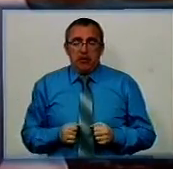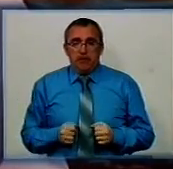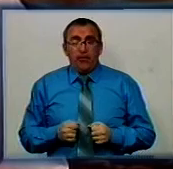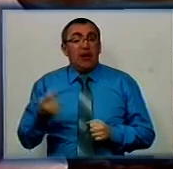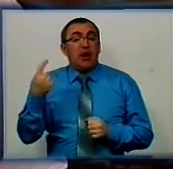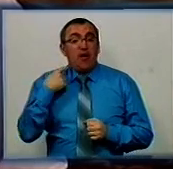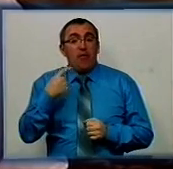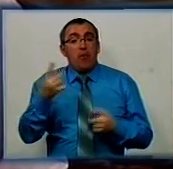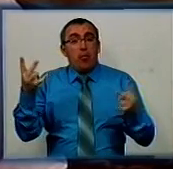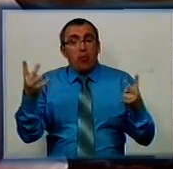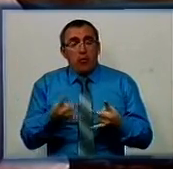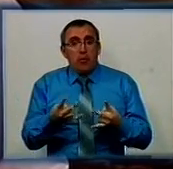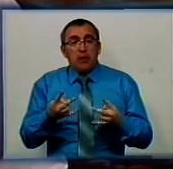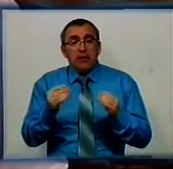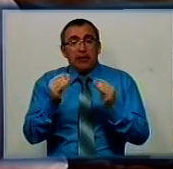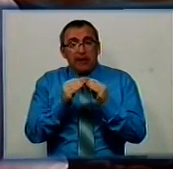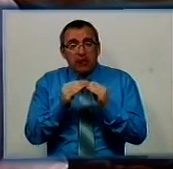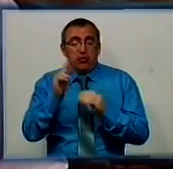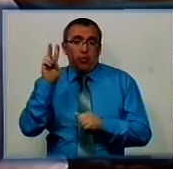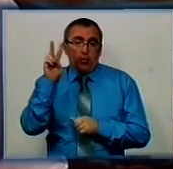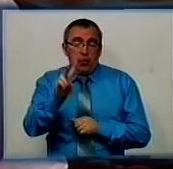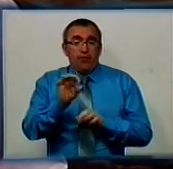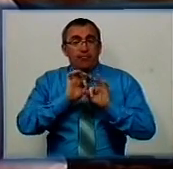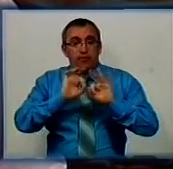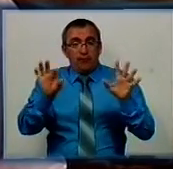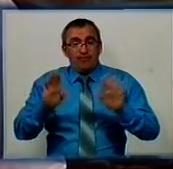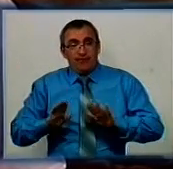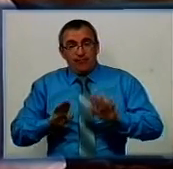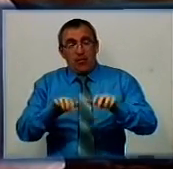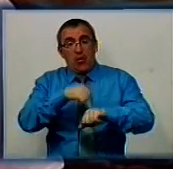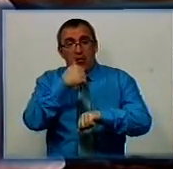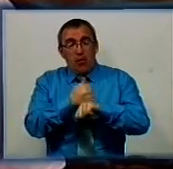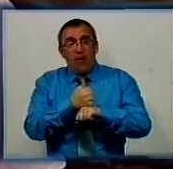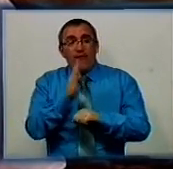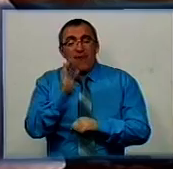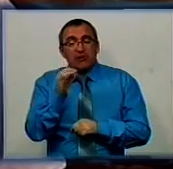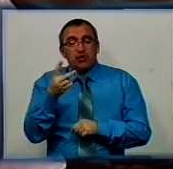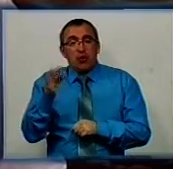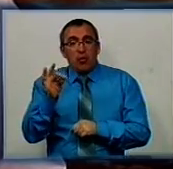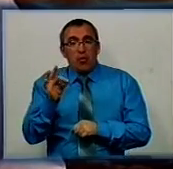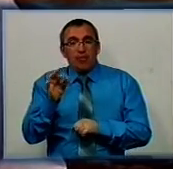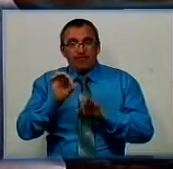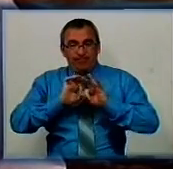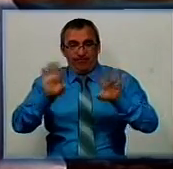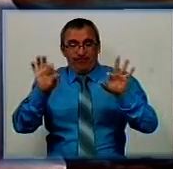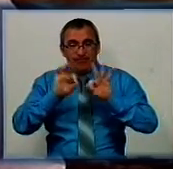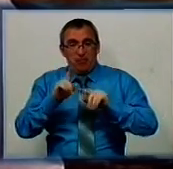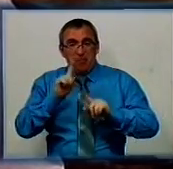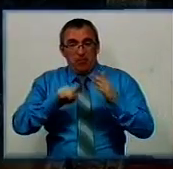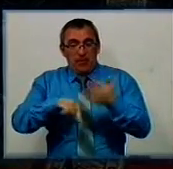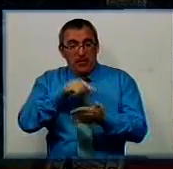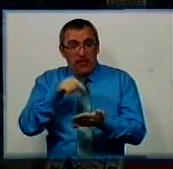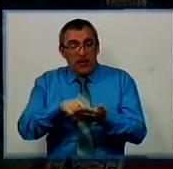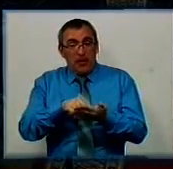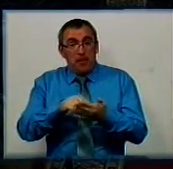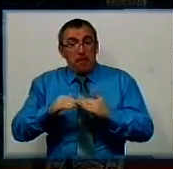Кіровоград потребує ще близько 10 тролейбусів. Про це заявив заступник міського голови Сергій Васильченко під час прес-конференції в міській раді, за словами посадовців,